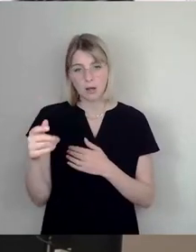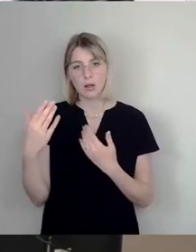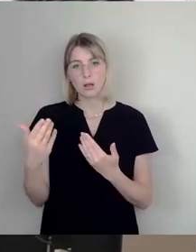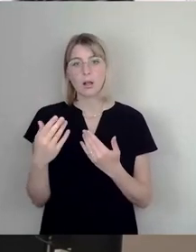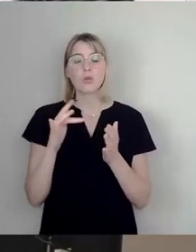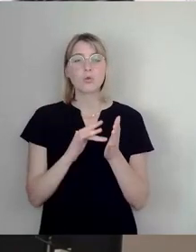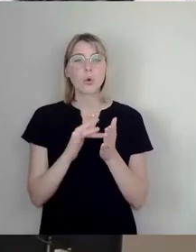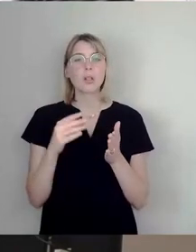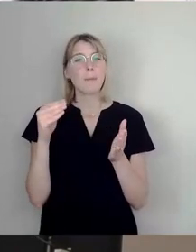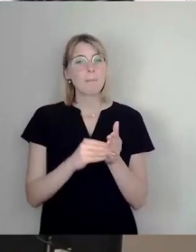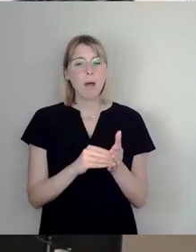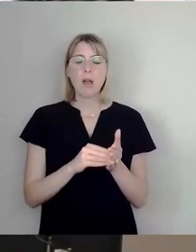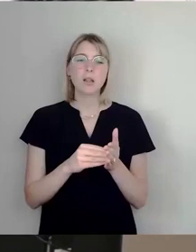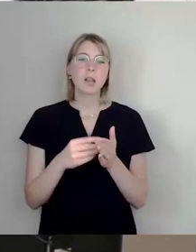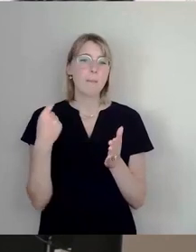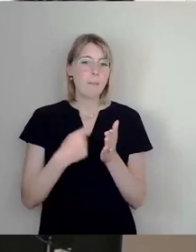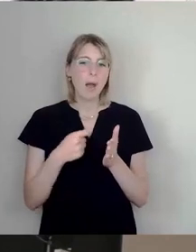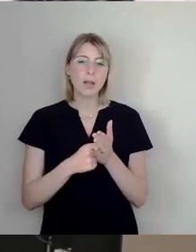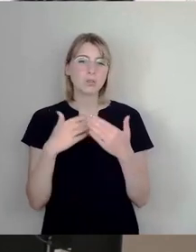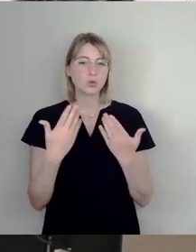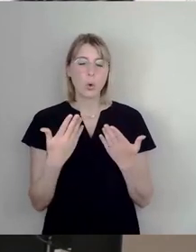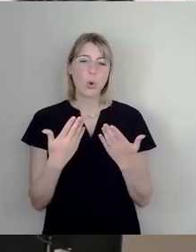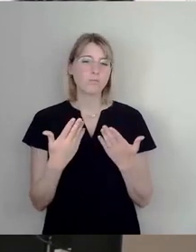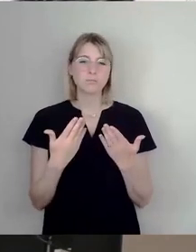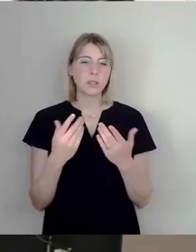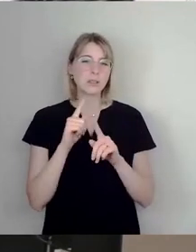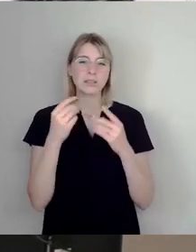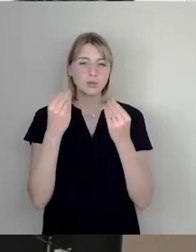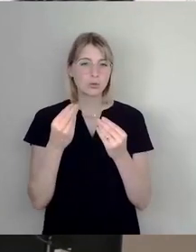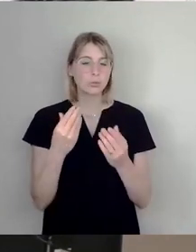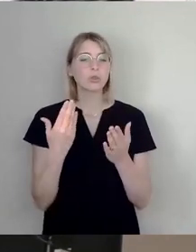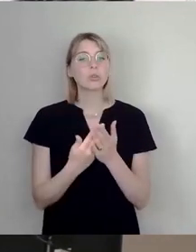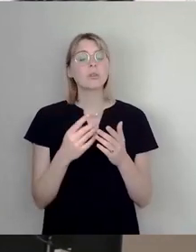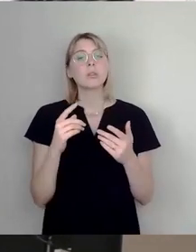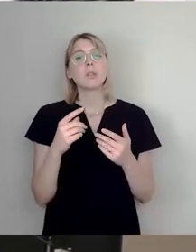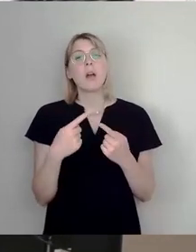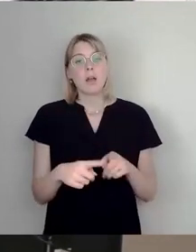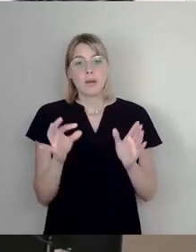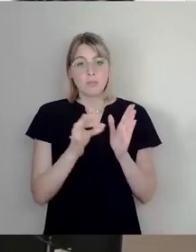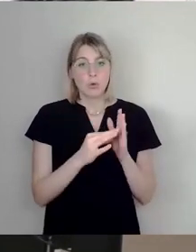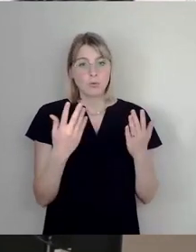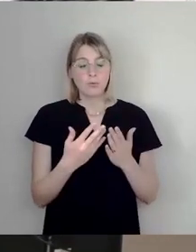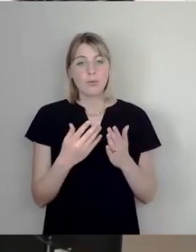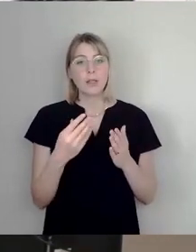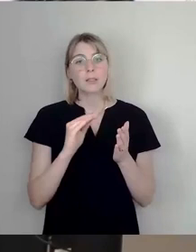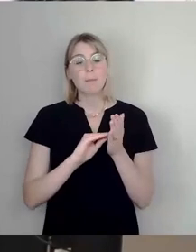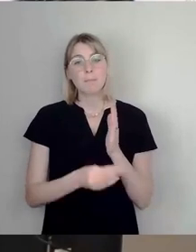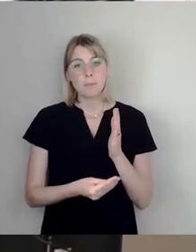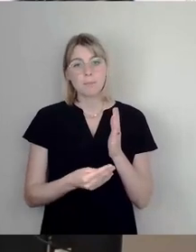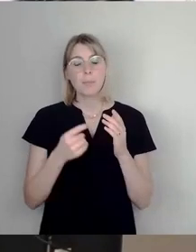Preise handelt, bei den Nebenkosten. des Weiteren, ja, der Mietvertrag zum nächstmöglichen Zeitpunkt gekündigt werden soll.